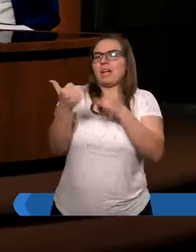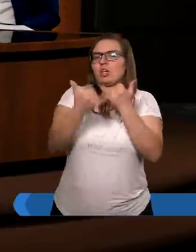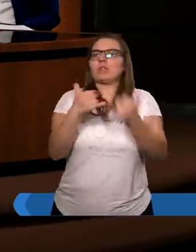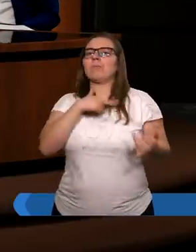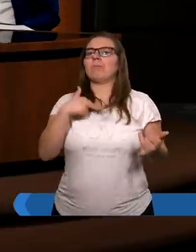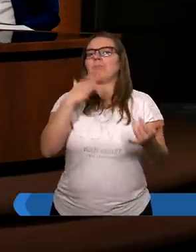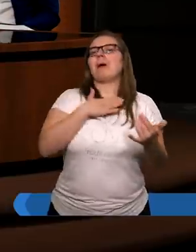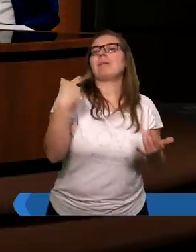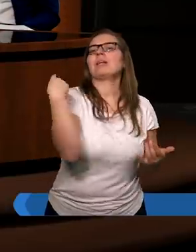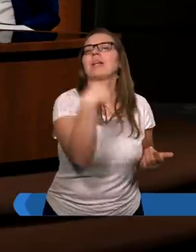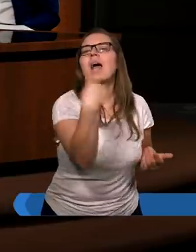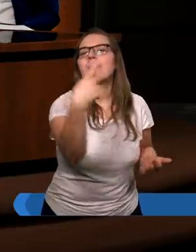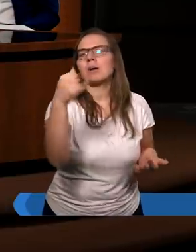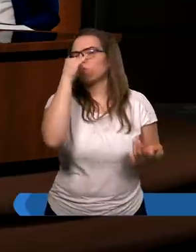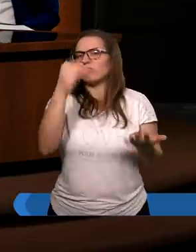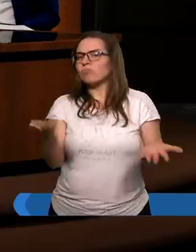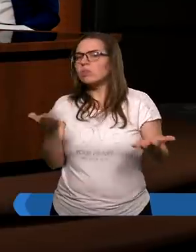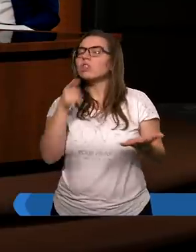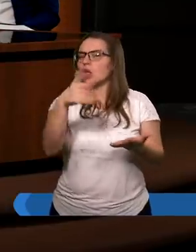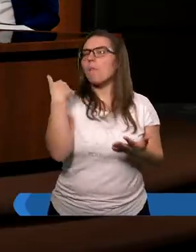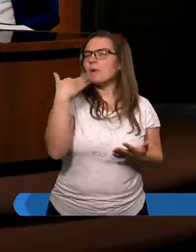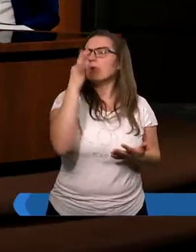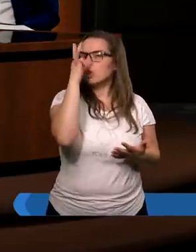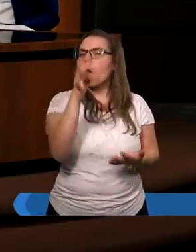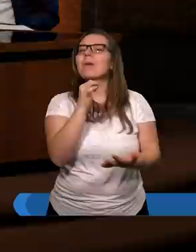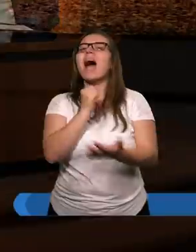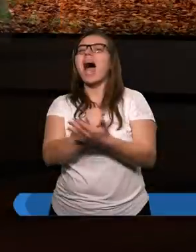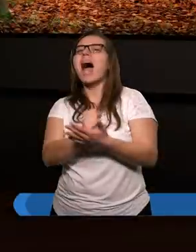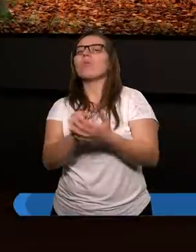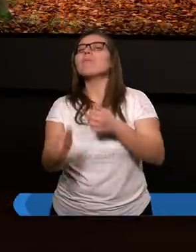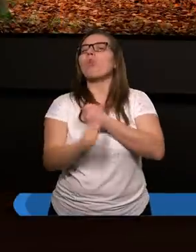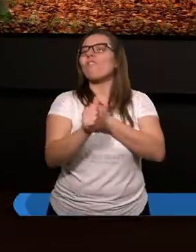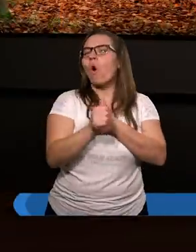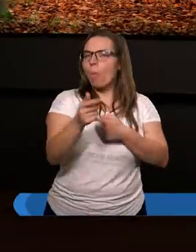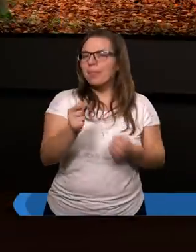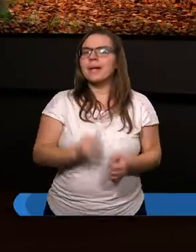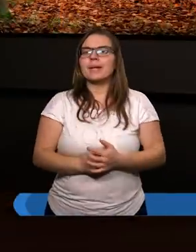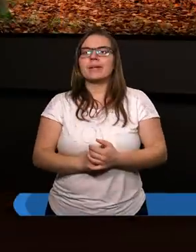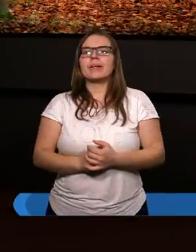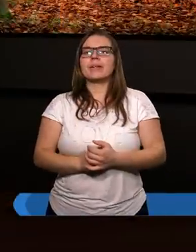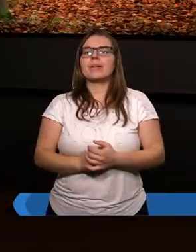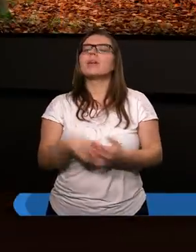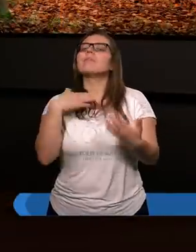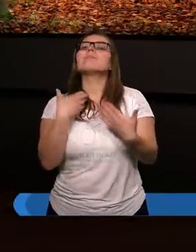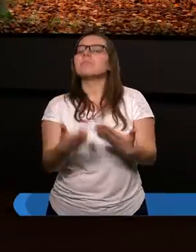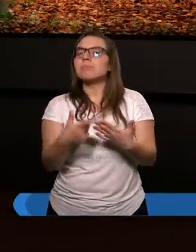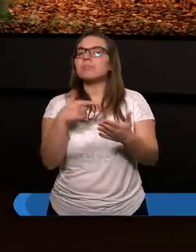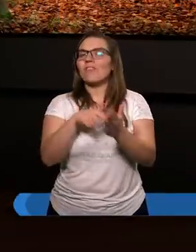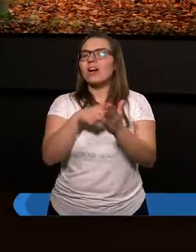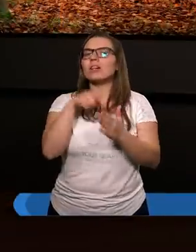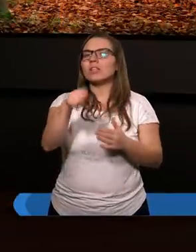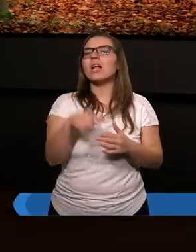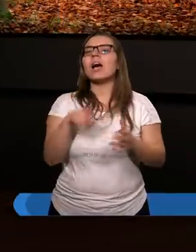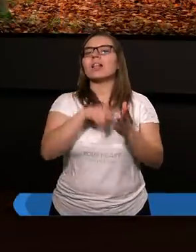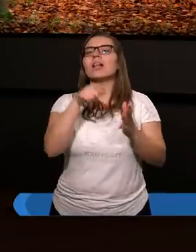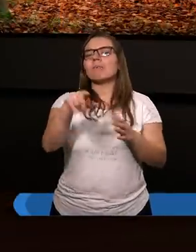mieli zabronić. To były dobre argumenty i to, czego też na